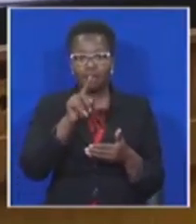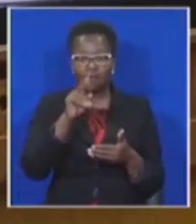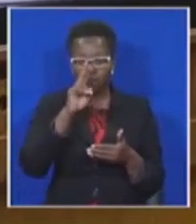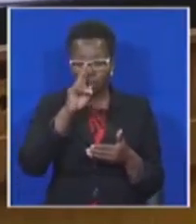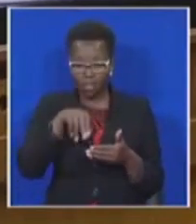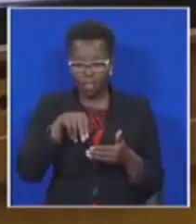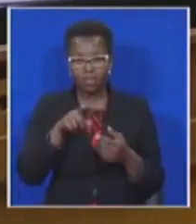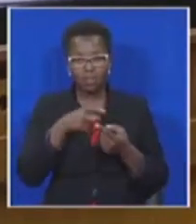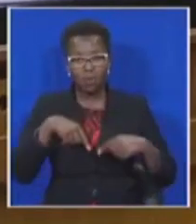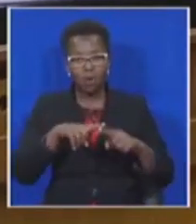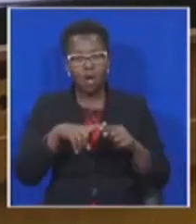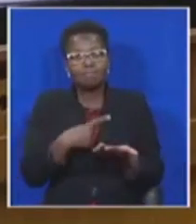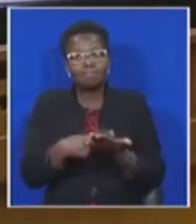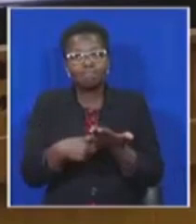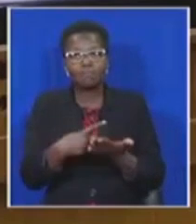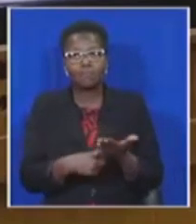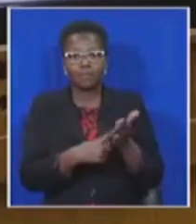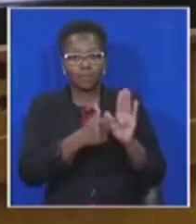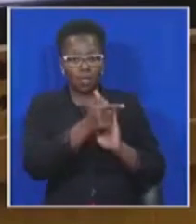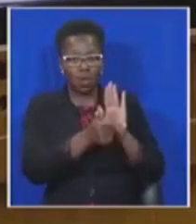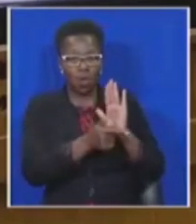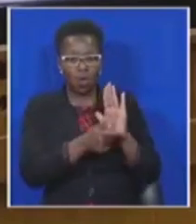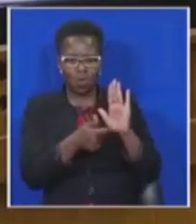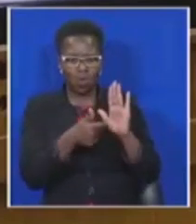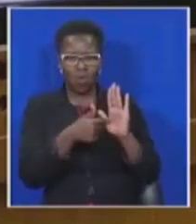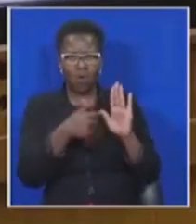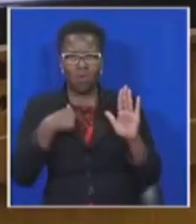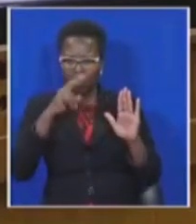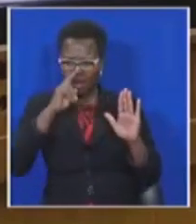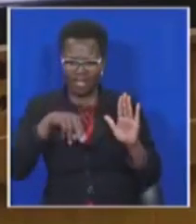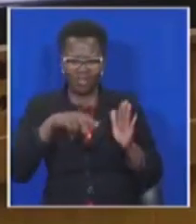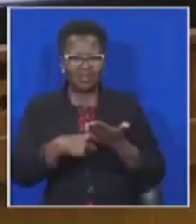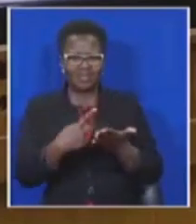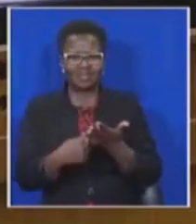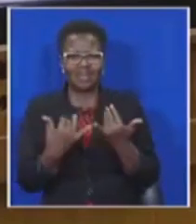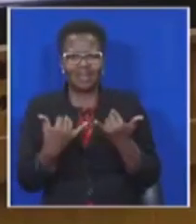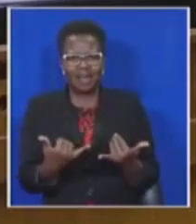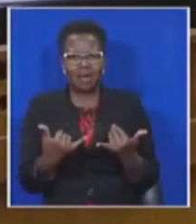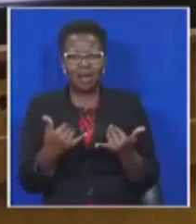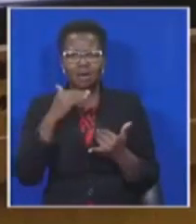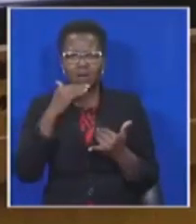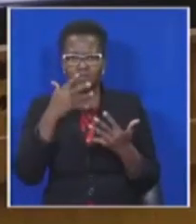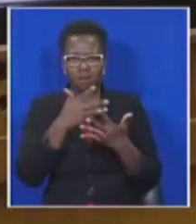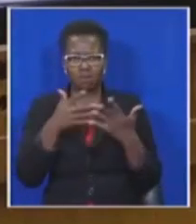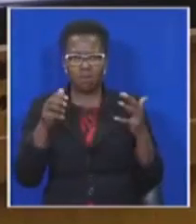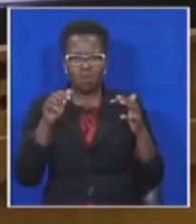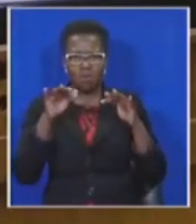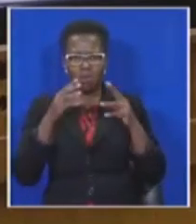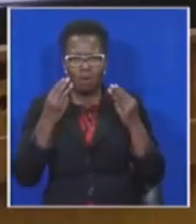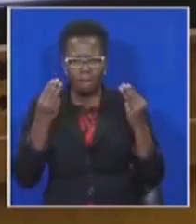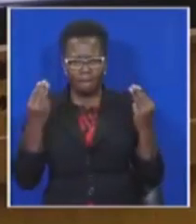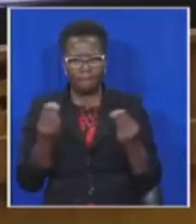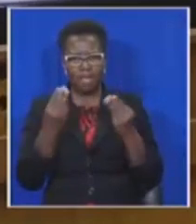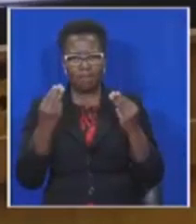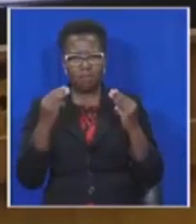ons mere landsburgers net meer en meer hierdie huis met achterdocht sal bejeen en tot die gevolgtrekking sal kom dat die ANC kouk is